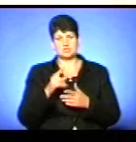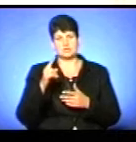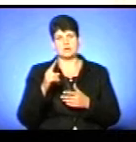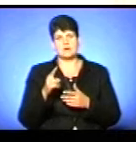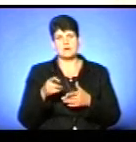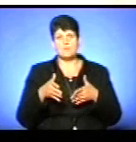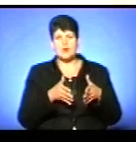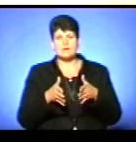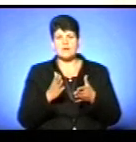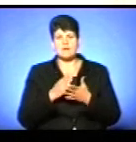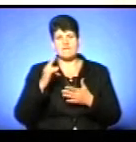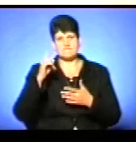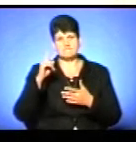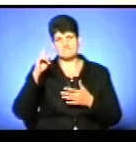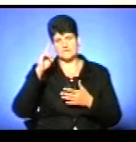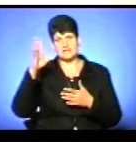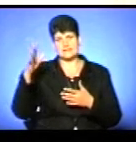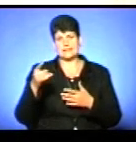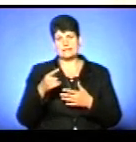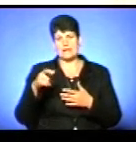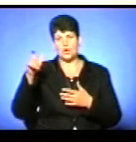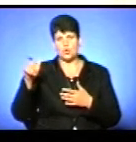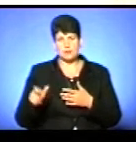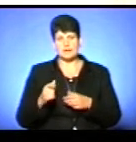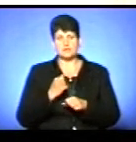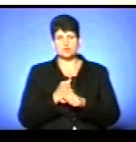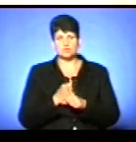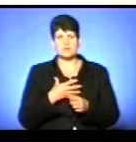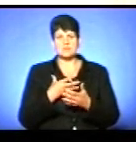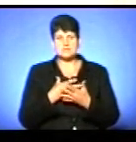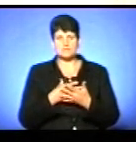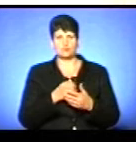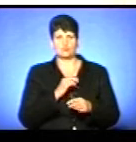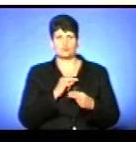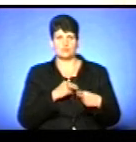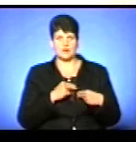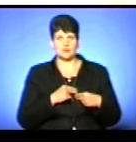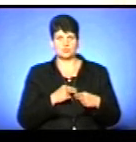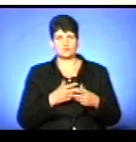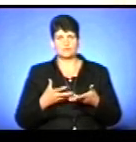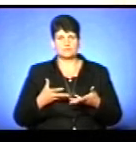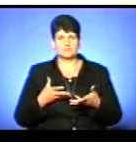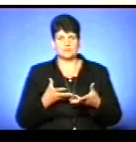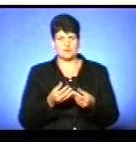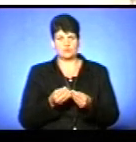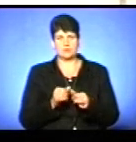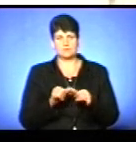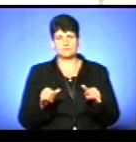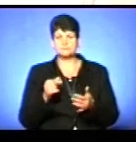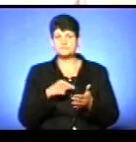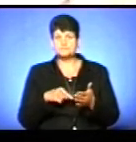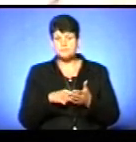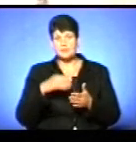тих людей, які зробили певний внесок своїм працею, своїми якимись вчинками. Батько, крім іншого, має так само,